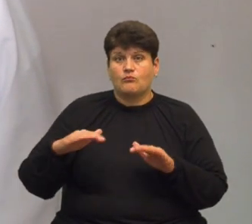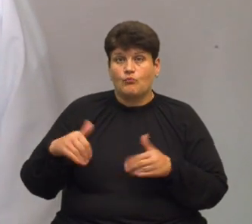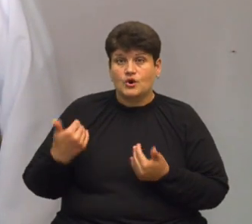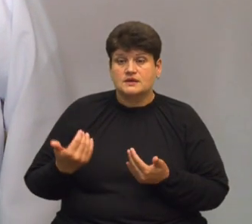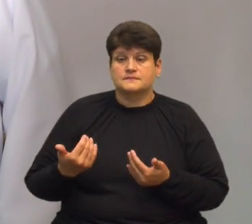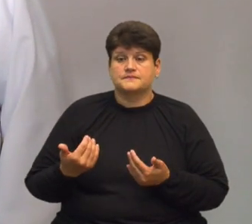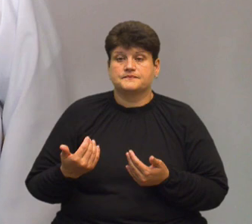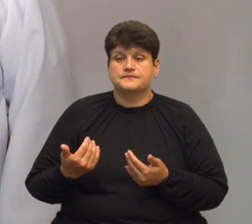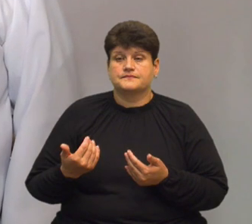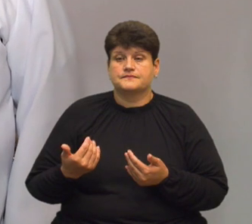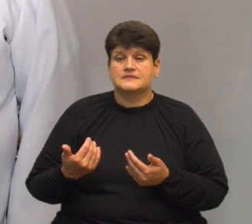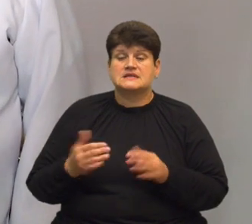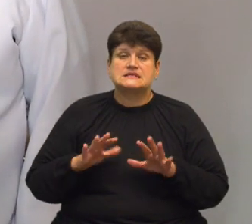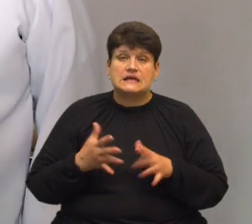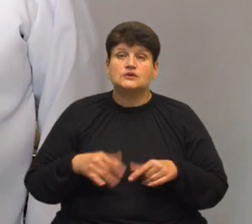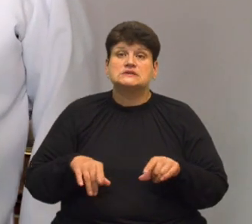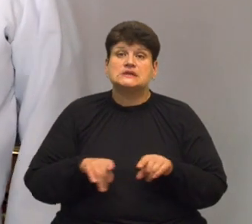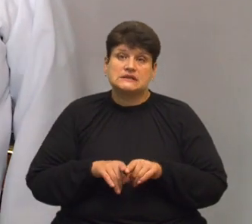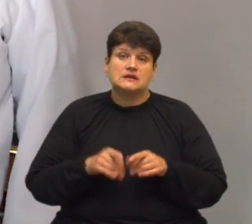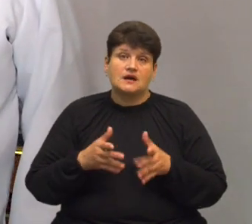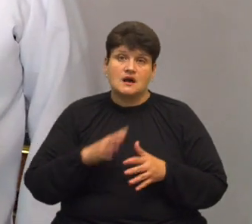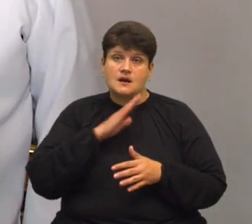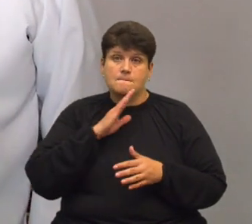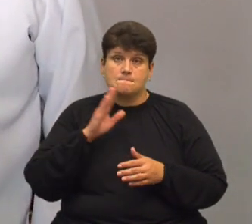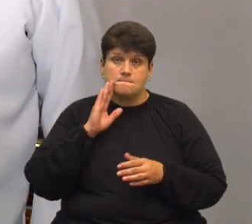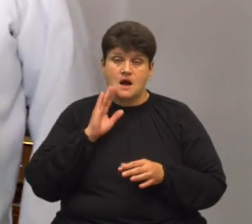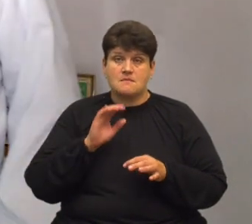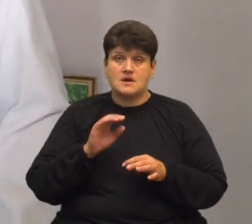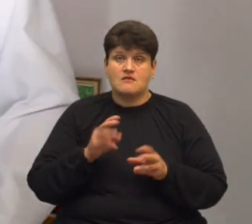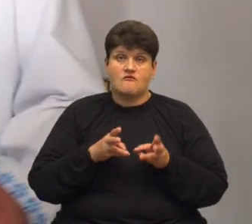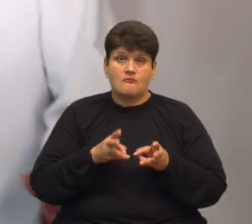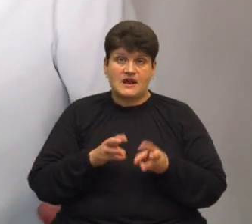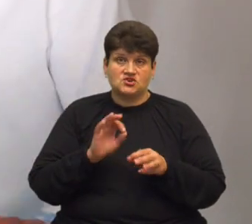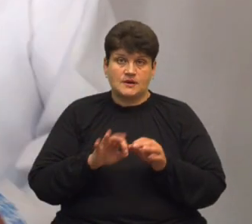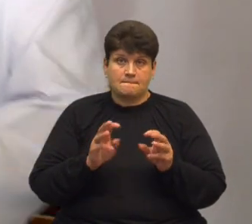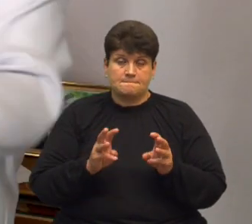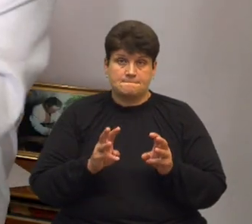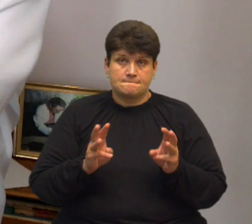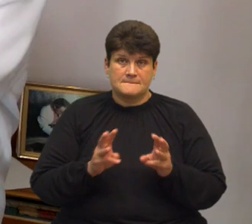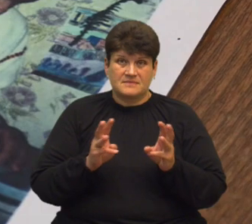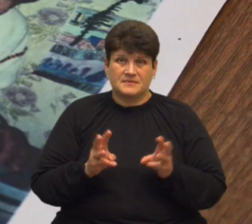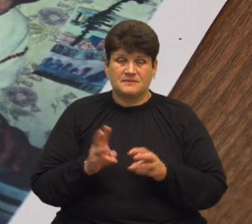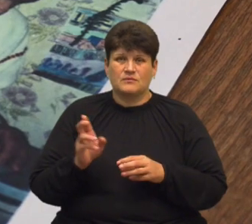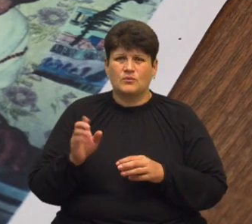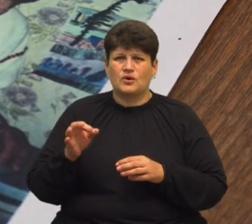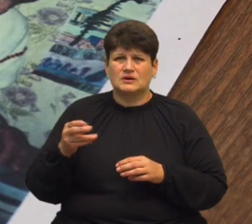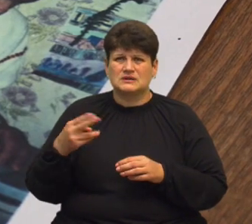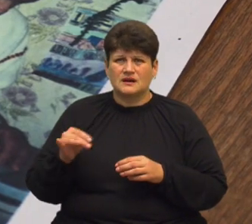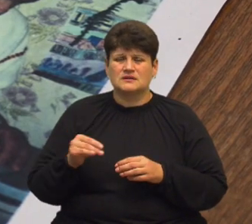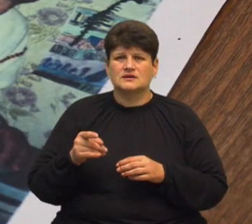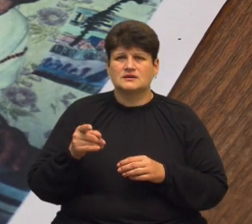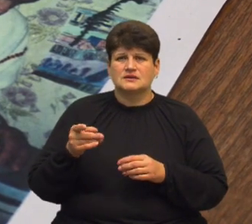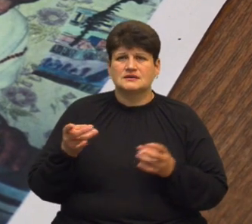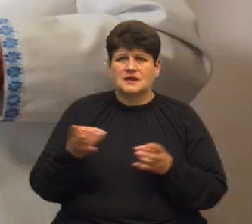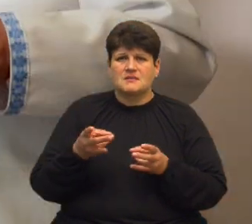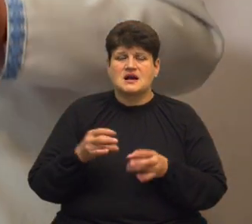Потім сталося так, мама тим підпалювала в печі, бо дай Богдан не трохи тих малюнків і треба